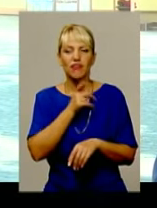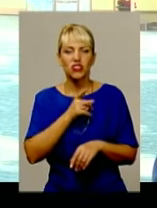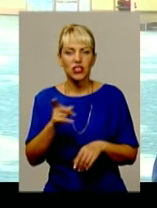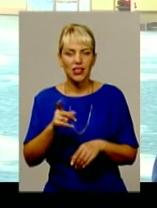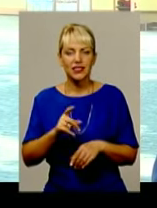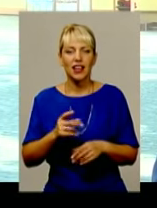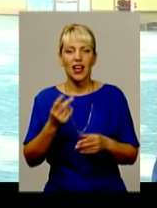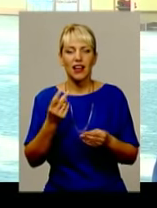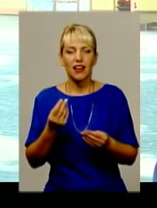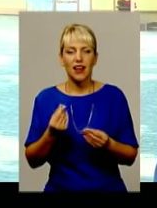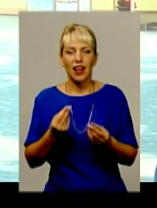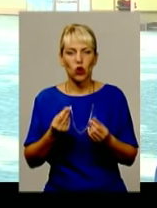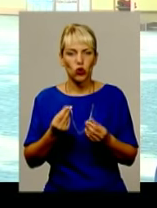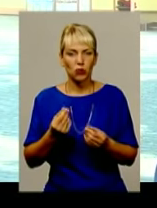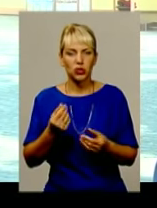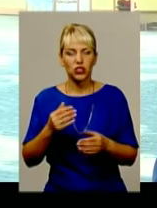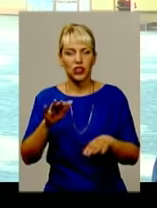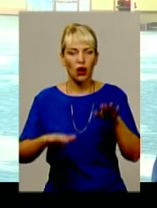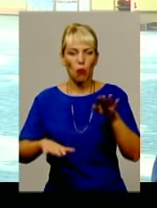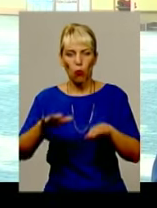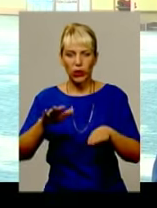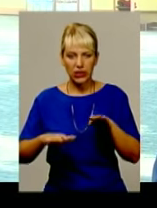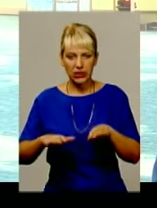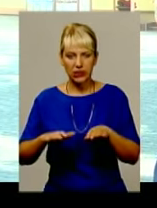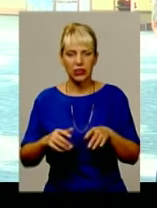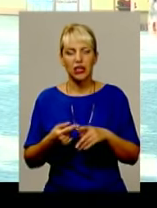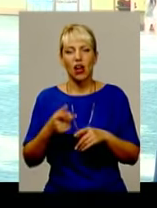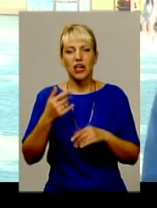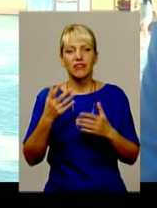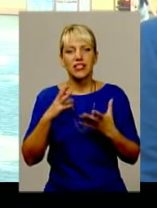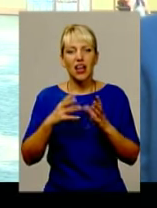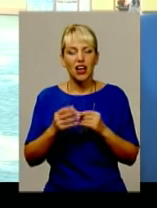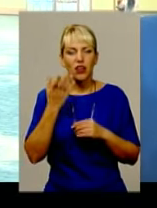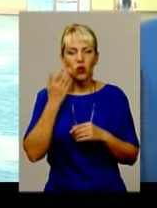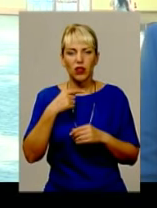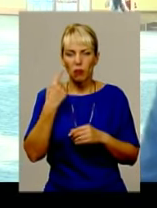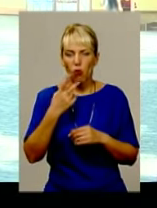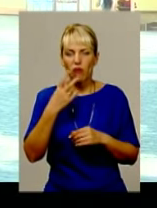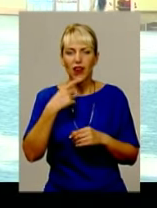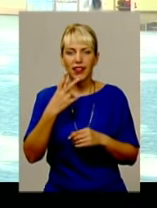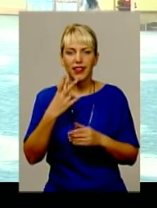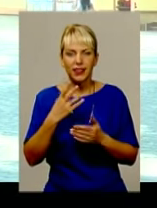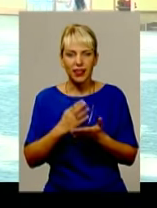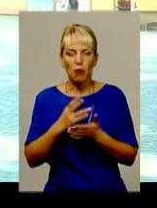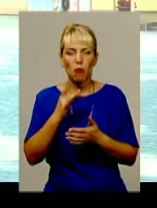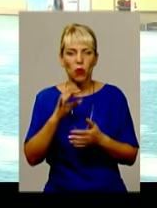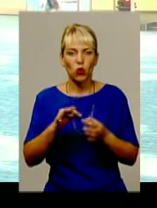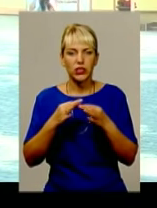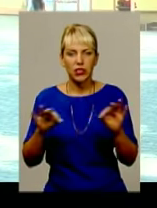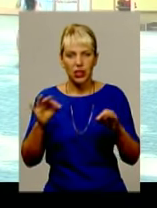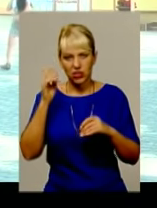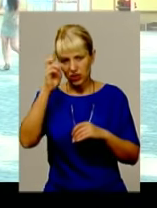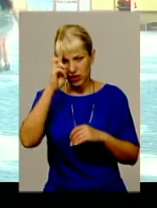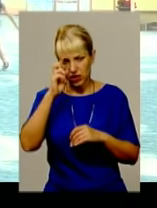взагалі йде мова про незалежність держави, про її існування, ми